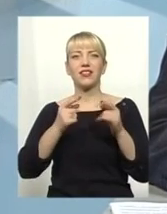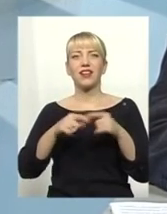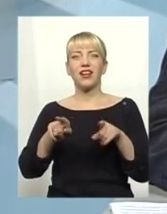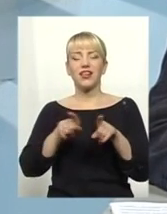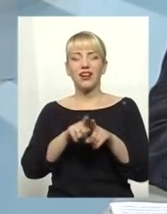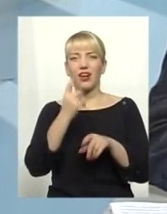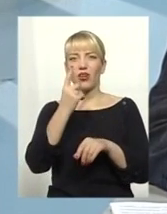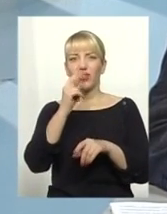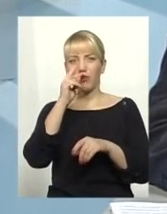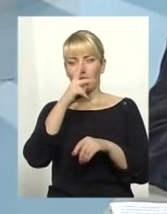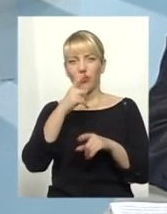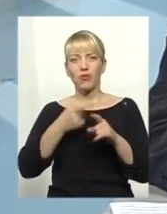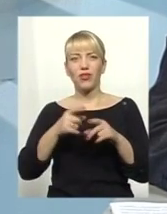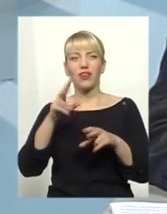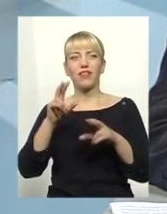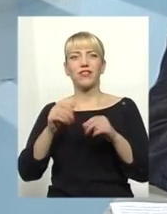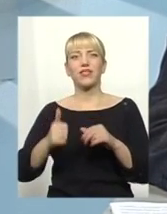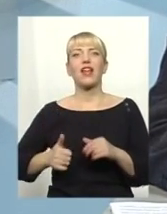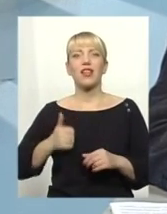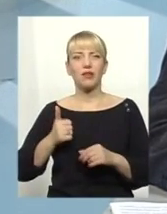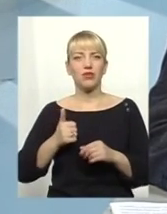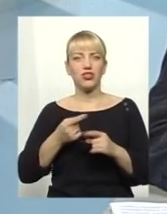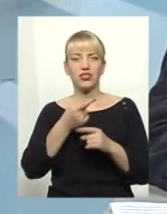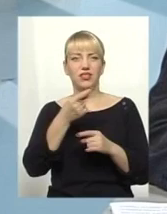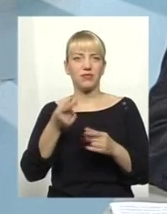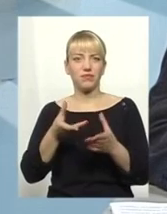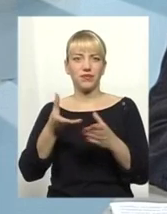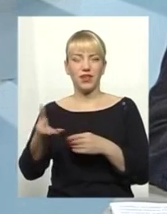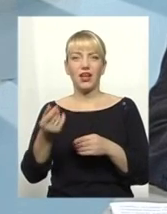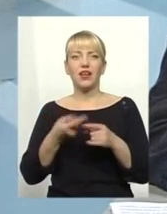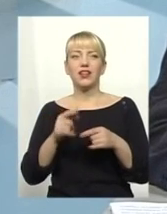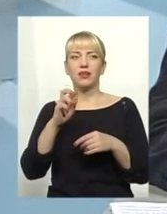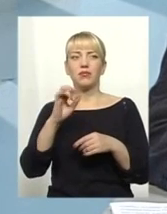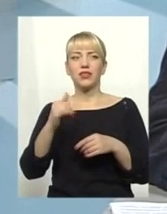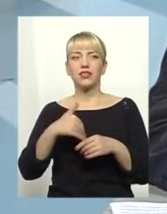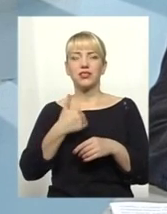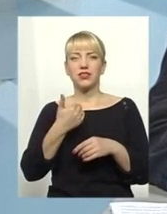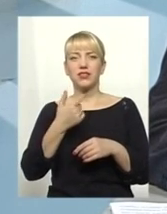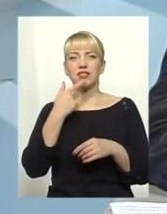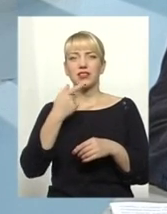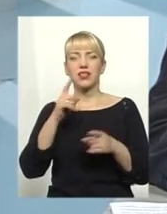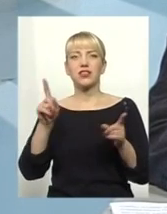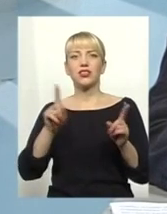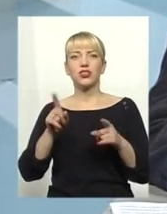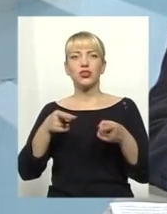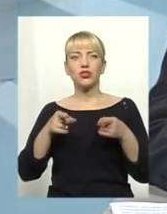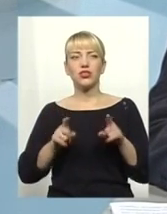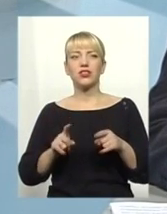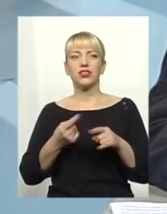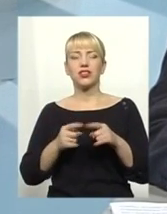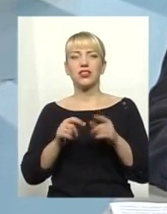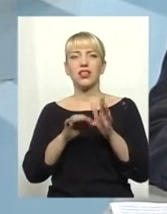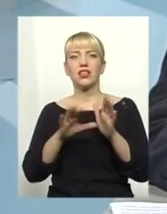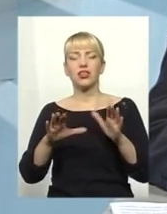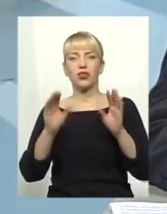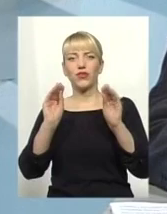помилка може обійтися якраз в іміджі, в такому негативному іміджі. І хотів би якраз дійсно зазначити, що це електронне